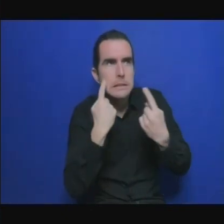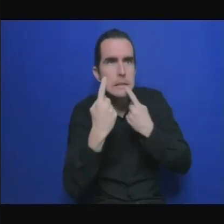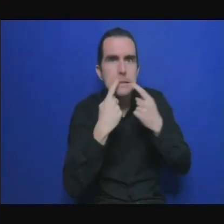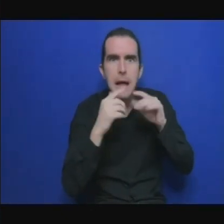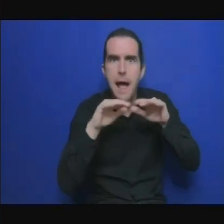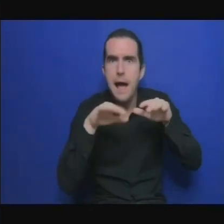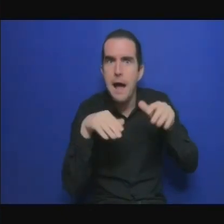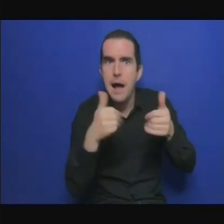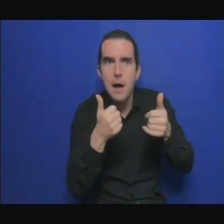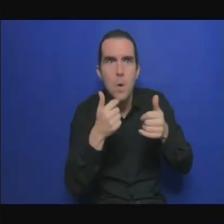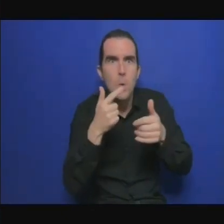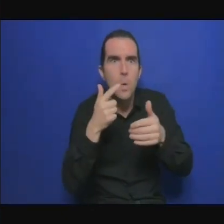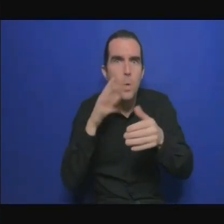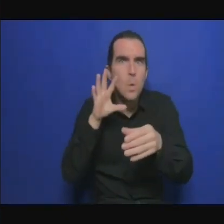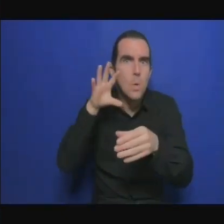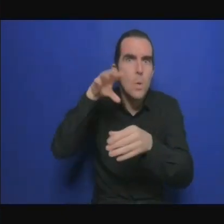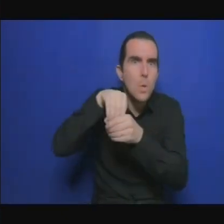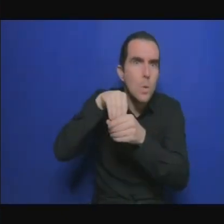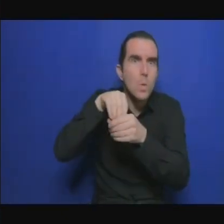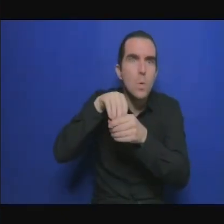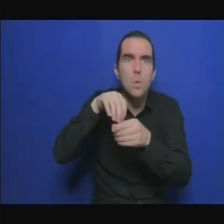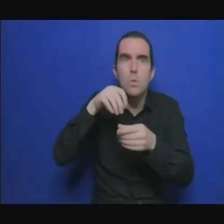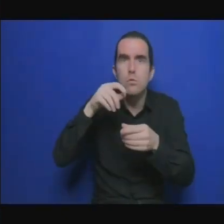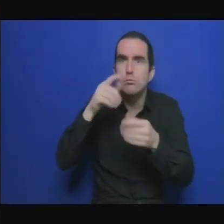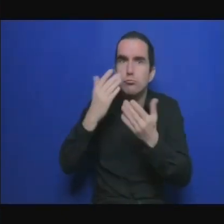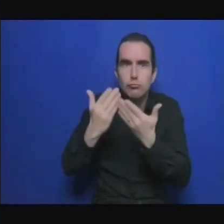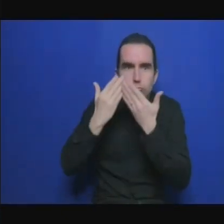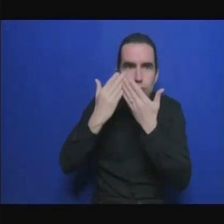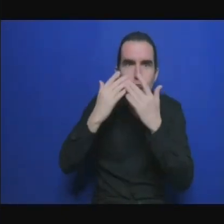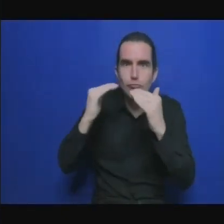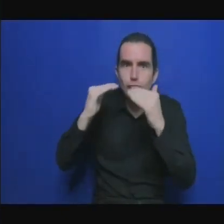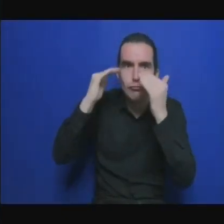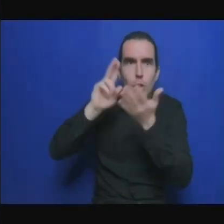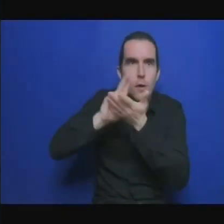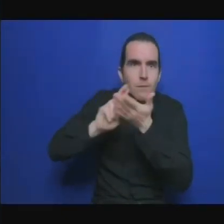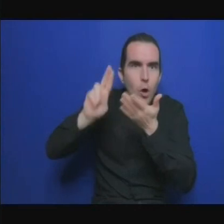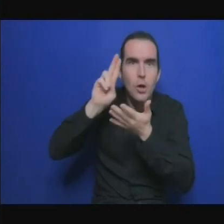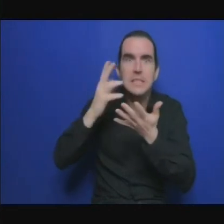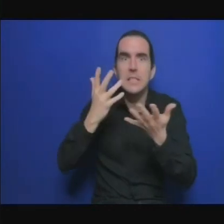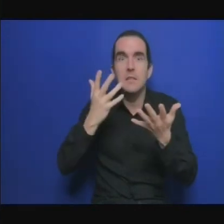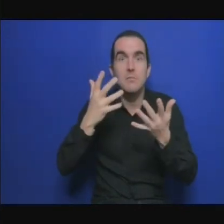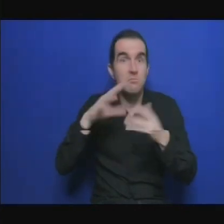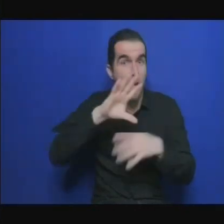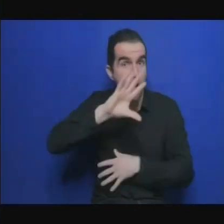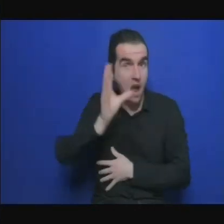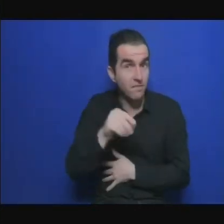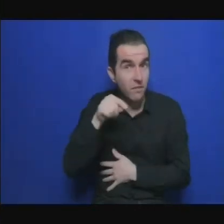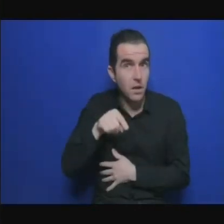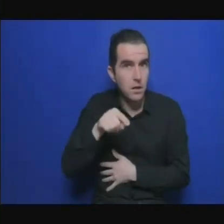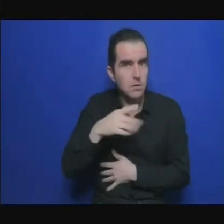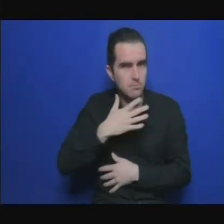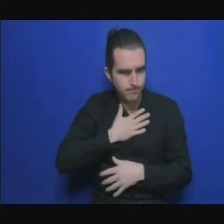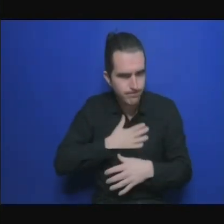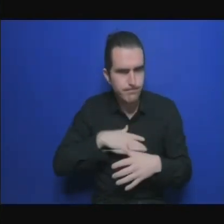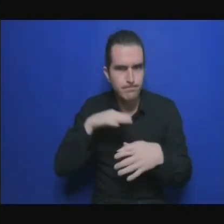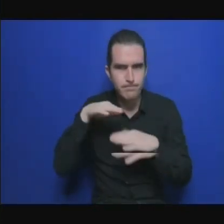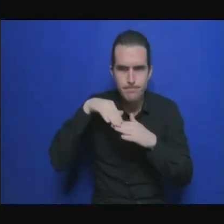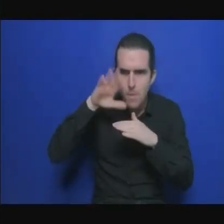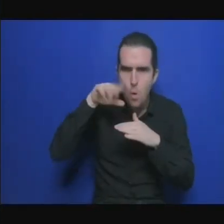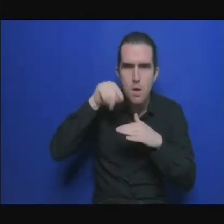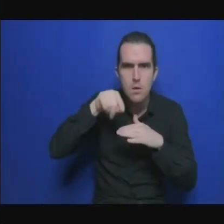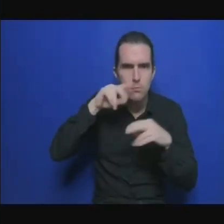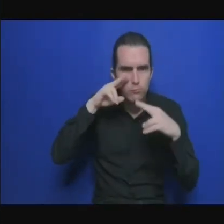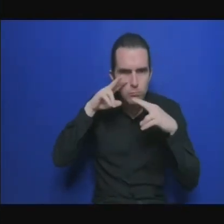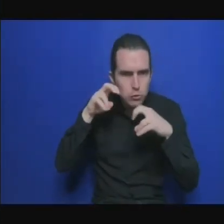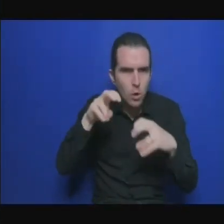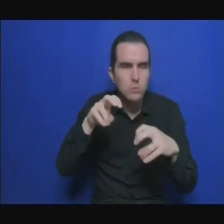ces priorités on ne peut pas continuer à faire du transfert de technologie seulement ça ne marche pas parce qu'il faut contextualiser tout ça et